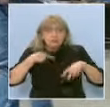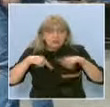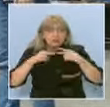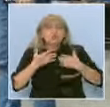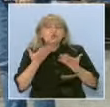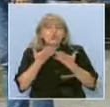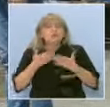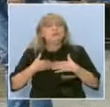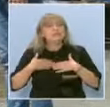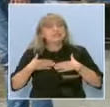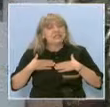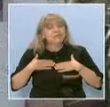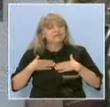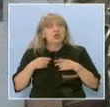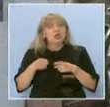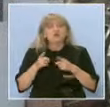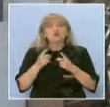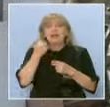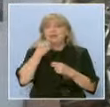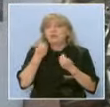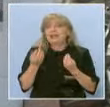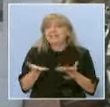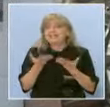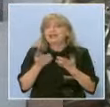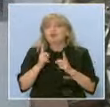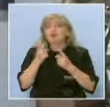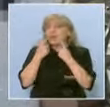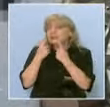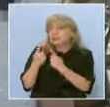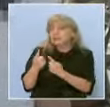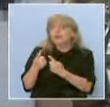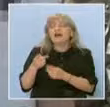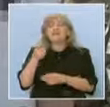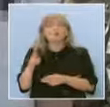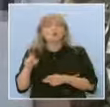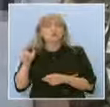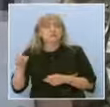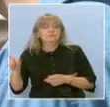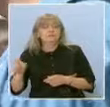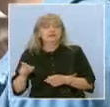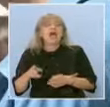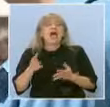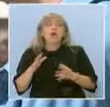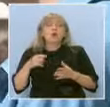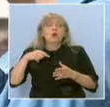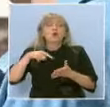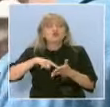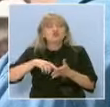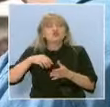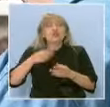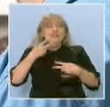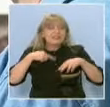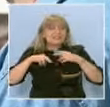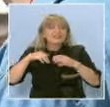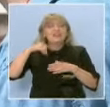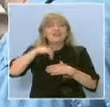но най-добре това става, когато наблюдаваме другите, защото не можем да изучим нещо добре, ако точката ни на изследване е вътре в него, казва Ема